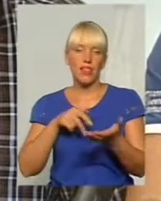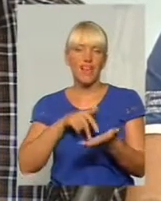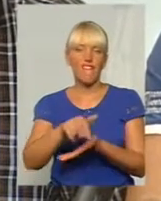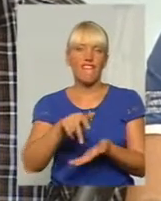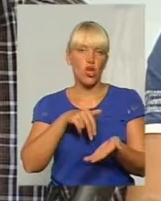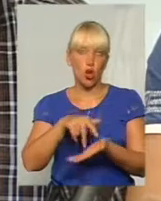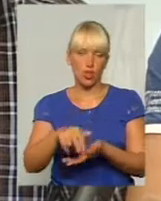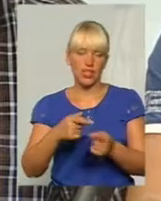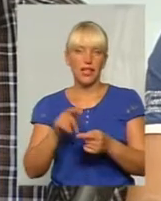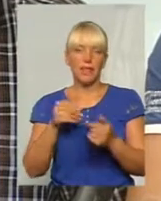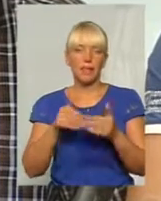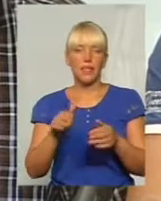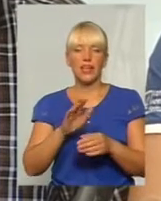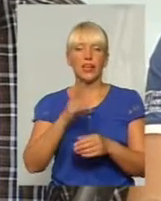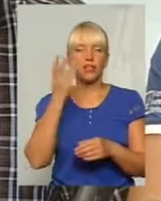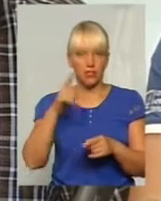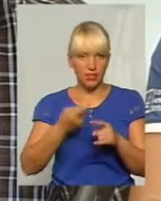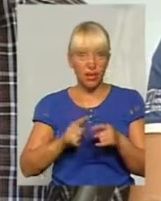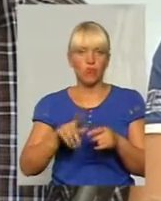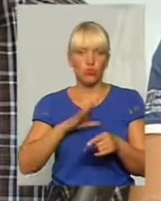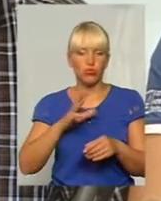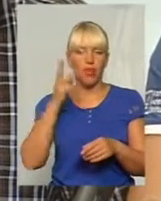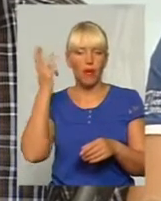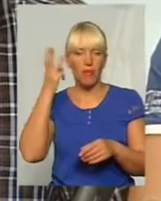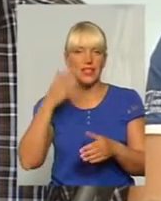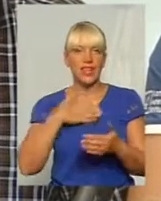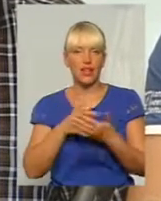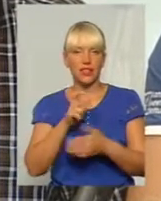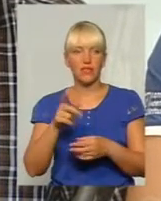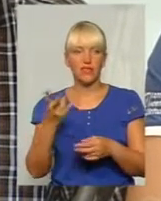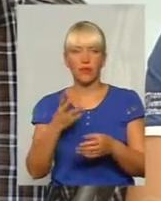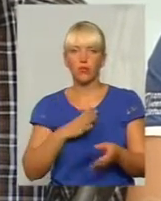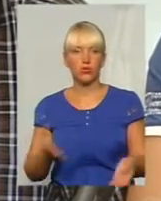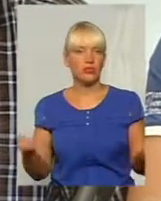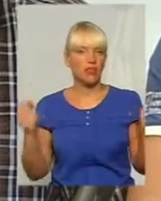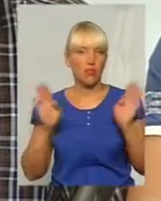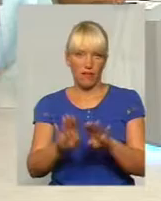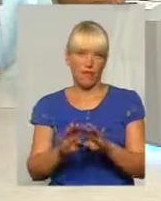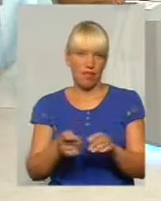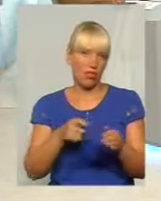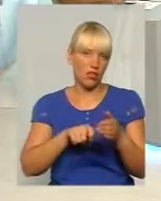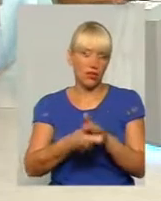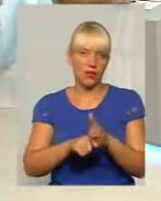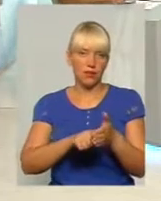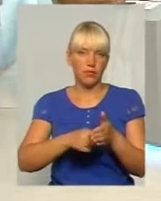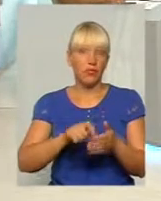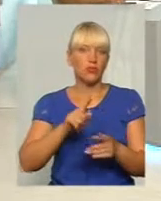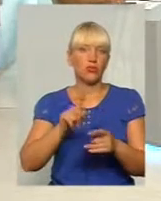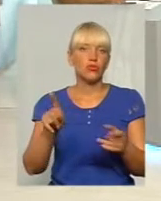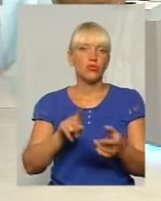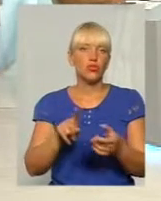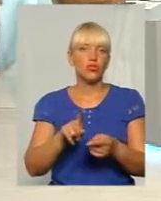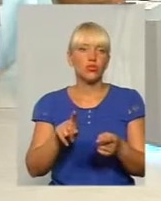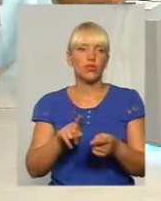показали. пропускали, Так, не пропускали. їх потрібно там закривати, напевно, поки білий див не піде, як з виборами, ну... Папи